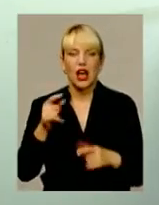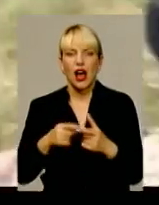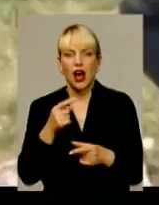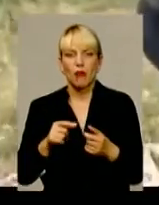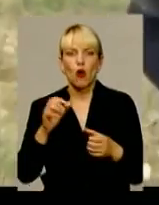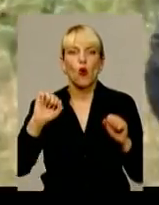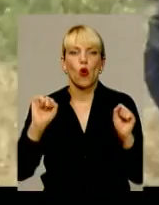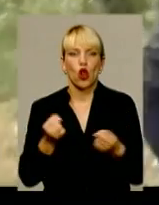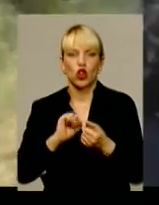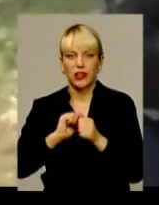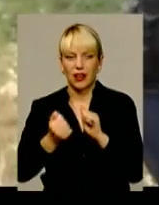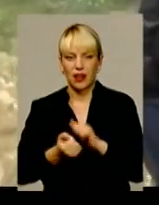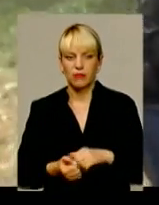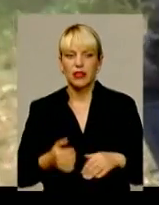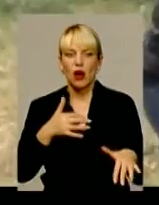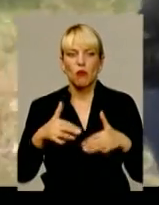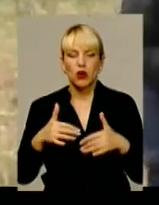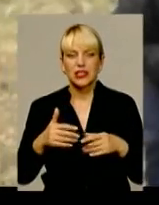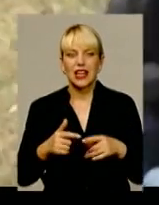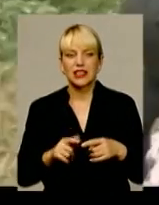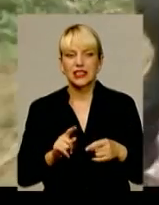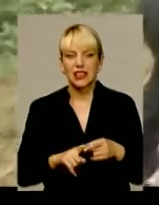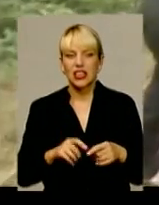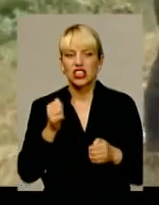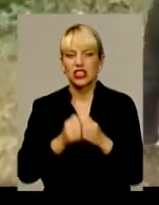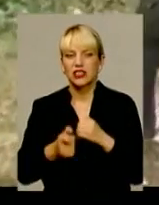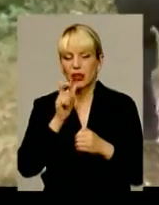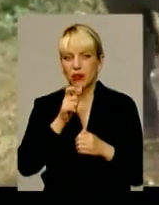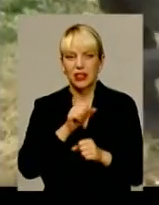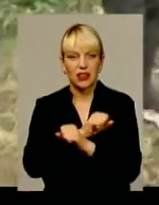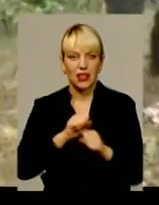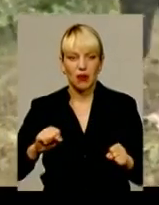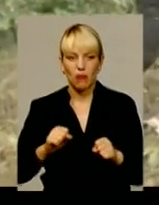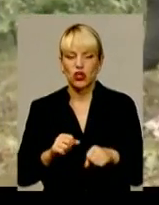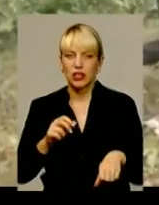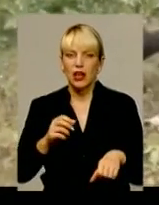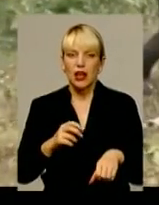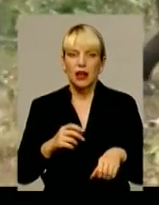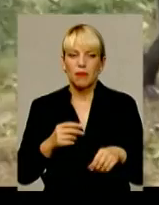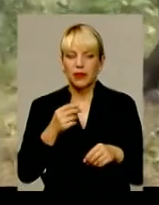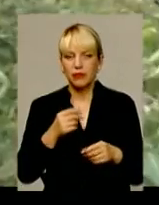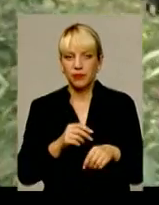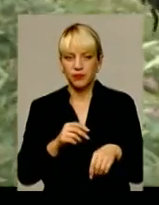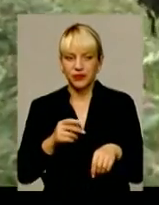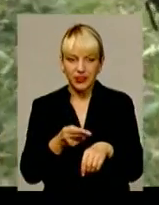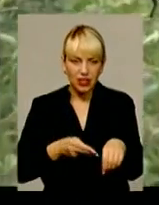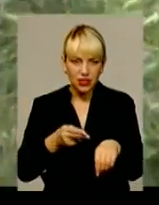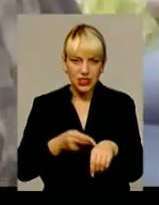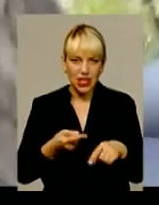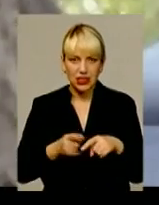каміння. Значно послаблює дію отрути частепетя, в якому разі не можна припалювати або надрізати місце укусу.